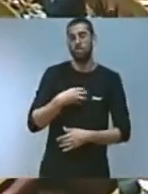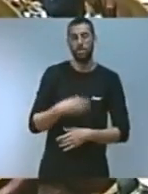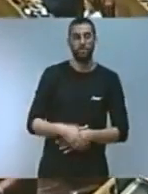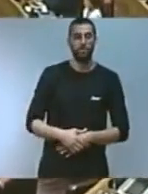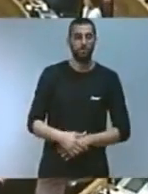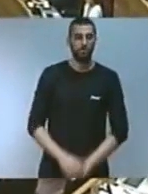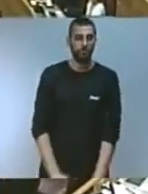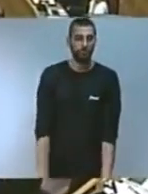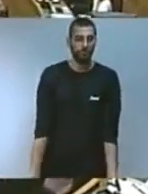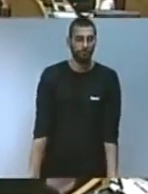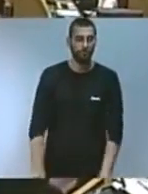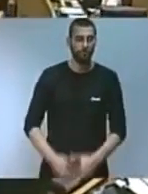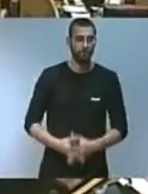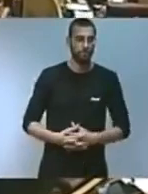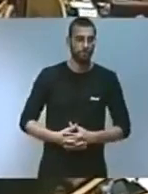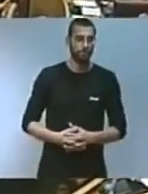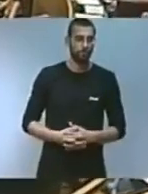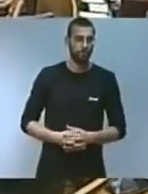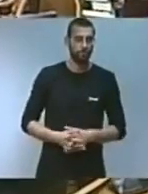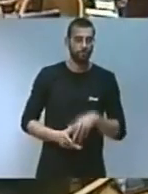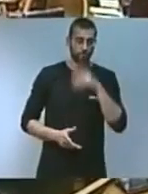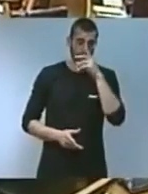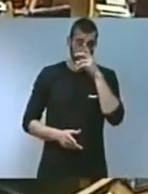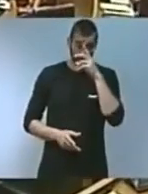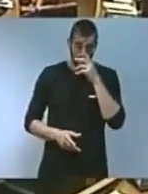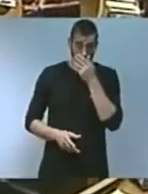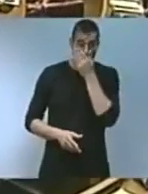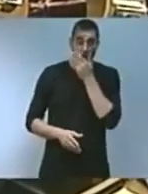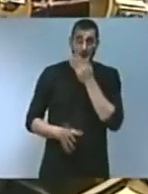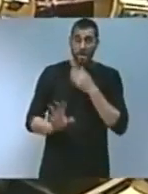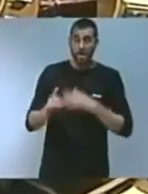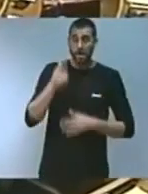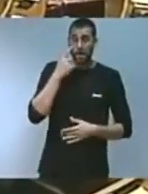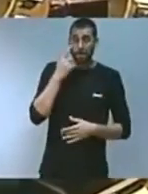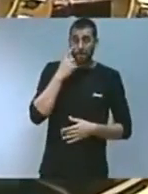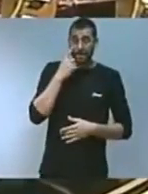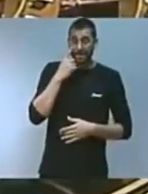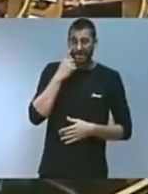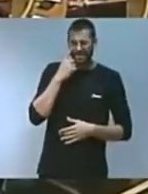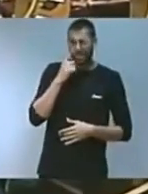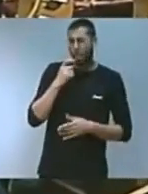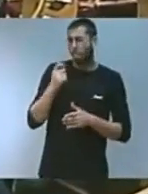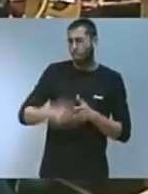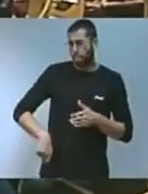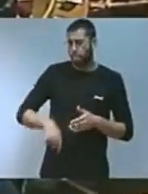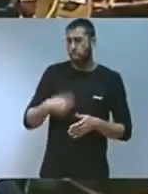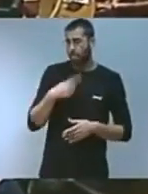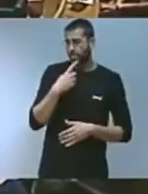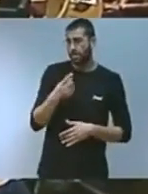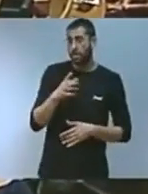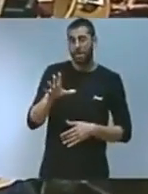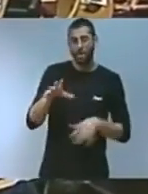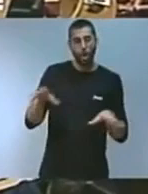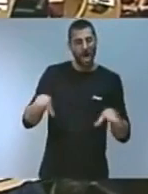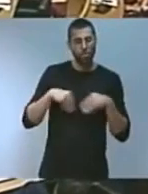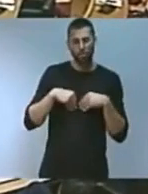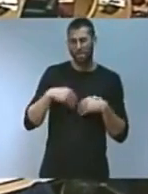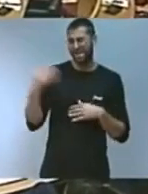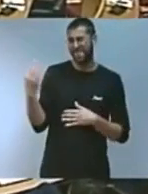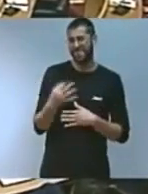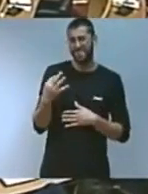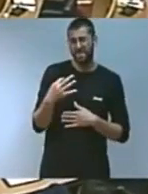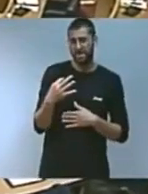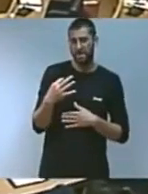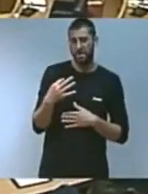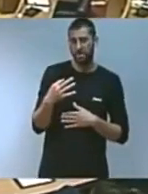Però miren, senyories, és dur expressar-lo, però ja deuríem assumir amb tota la crudesa